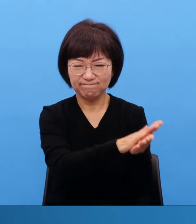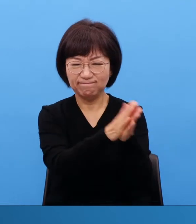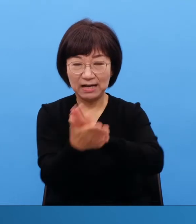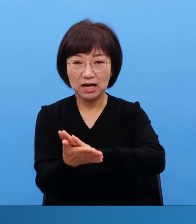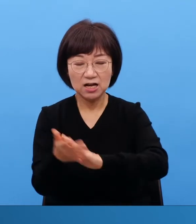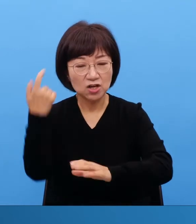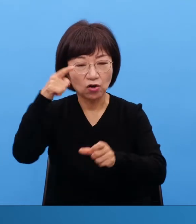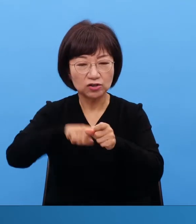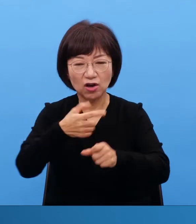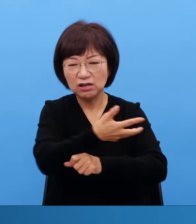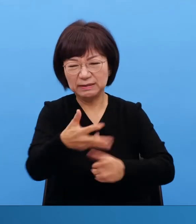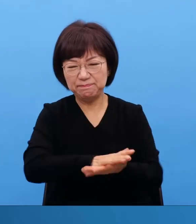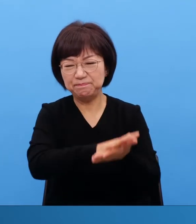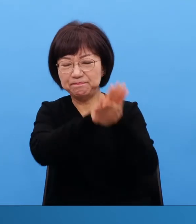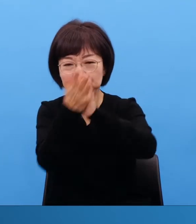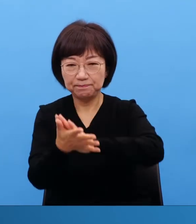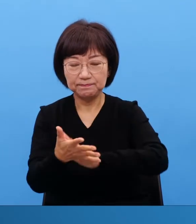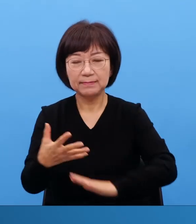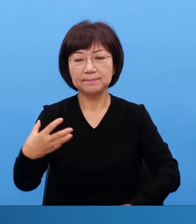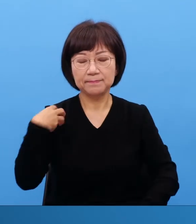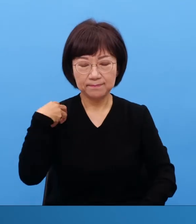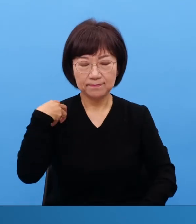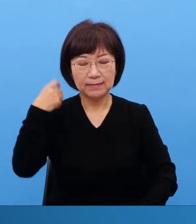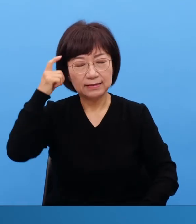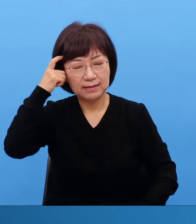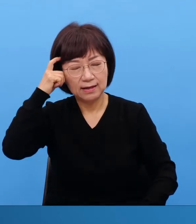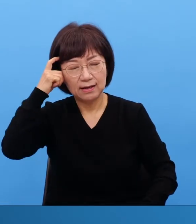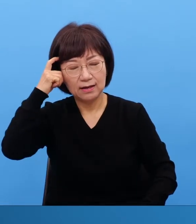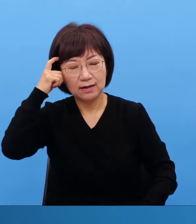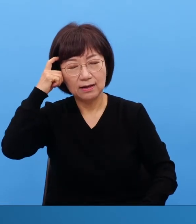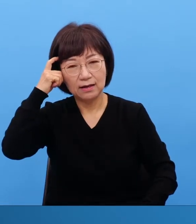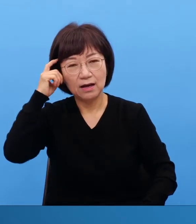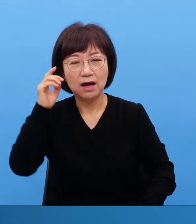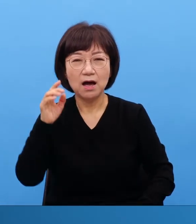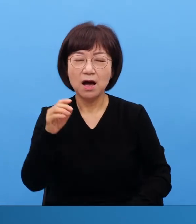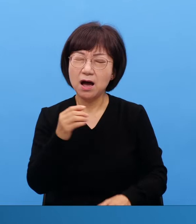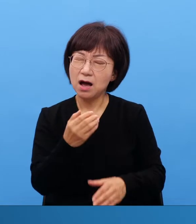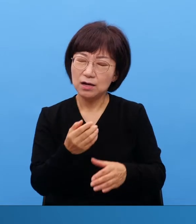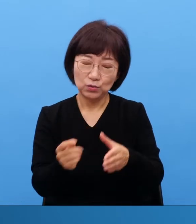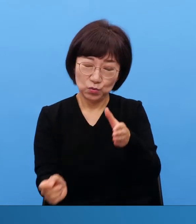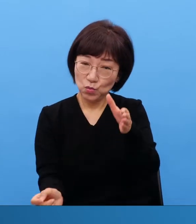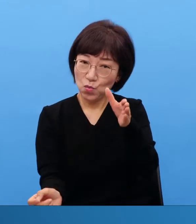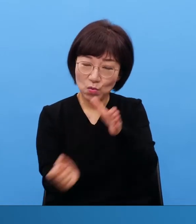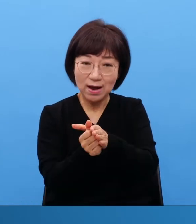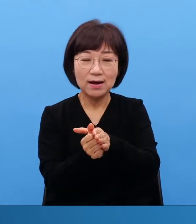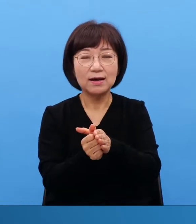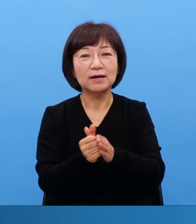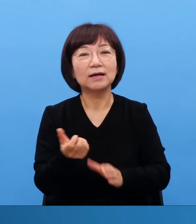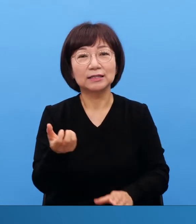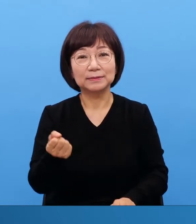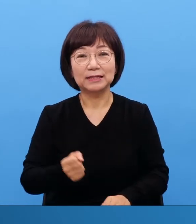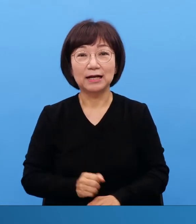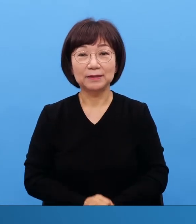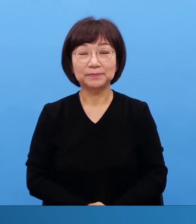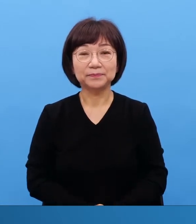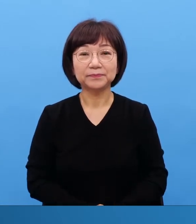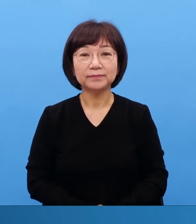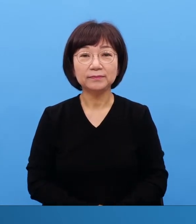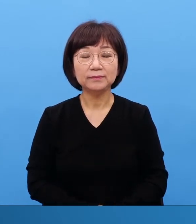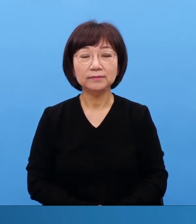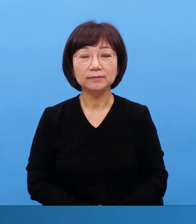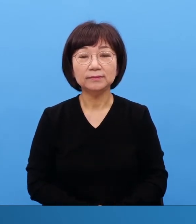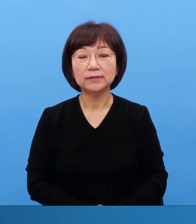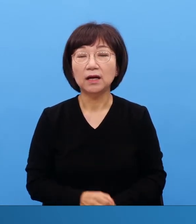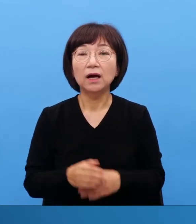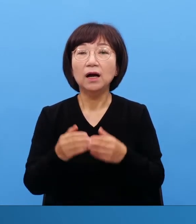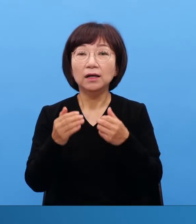왕 중에 다윗 같은 왕은 나오질 않았어요 심지어 손으로 오고 말하자면 네 아비 다윗 때문에 그랬잖아요